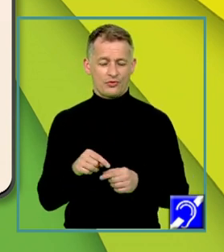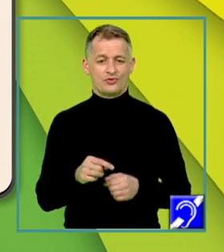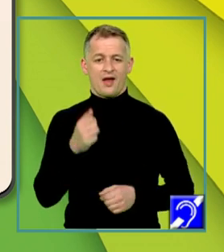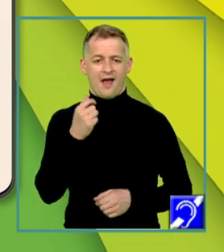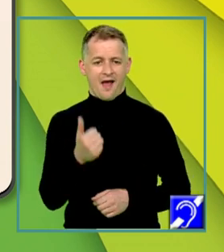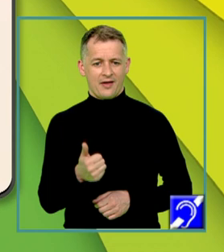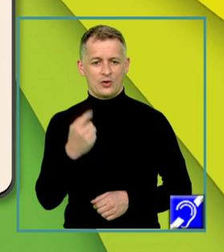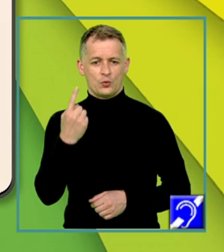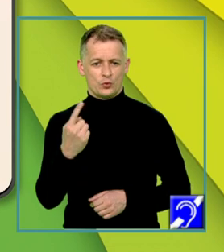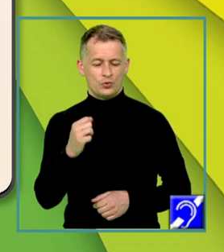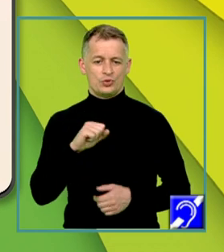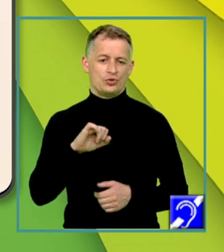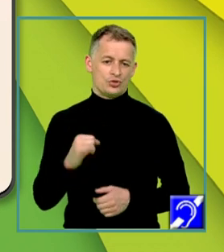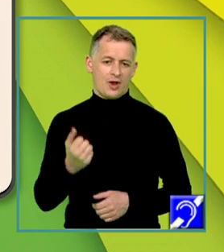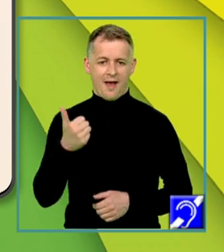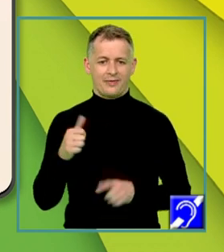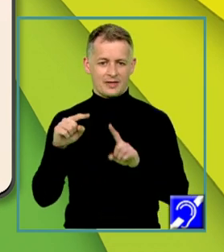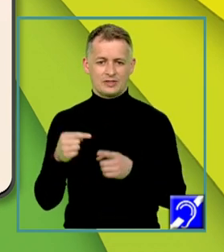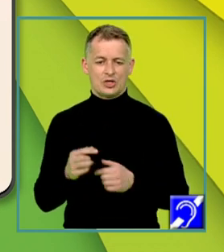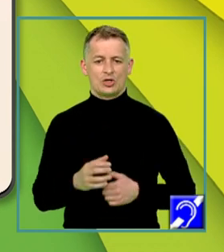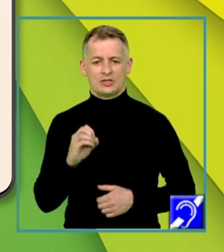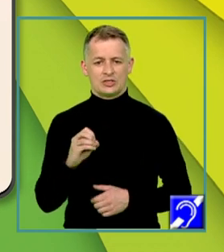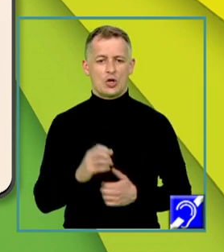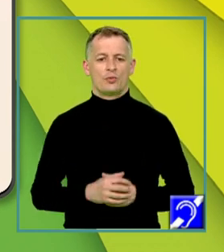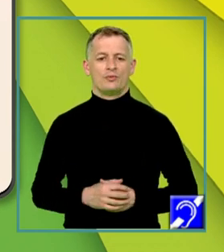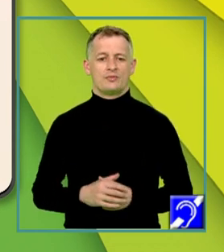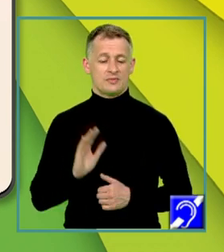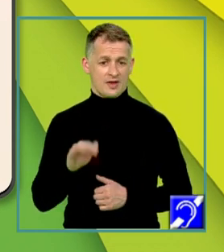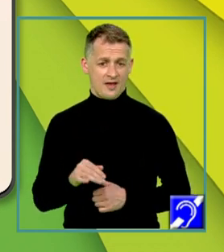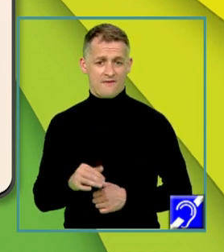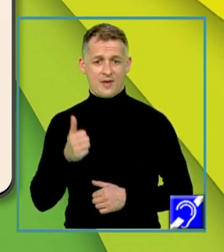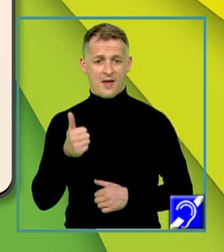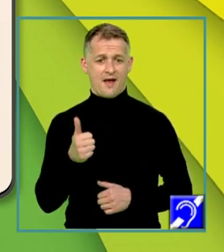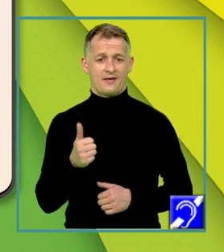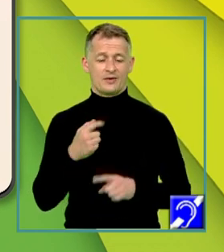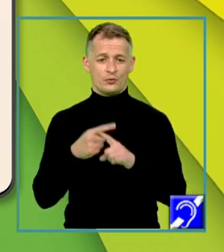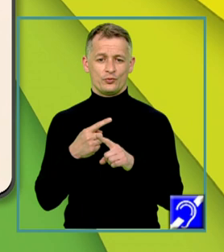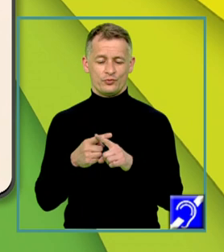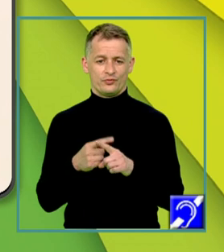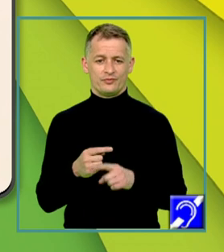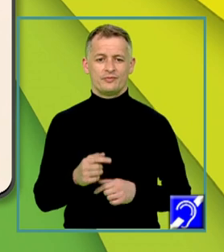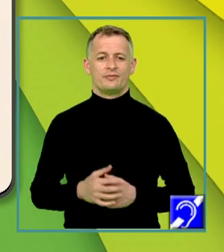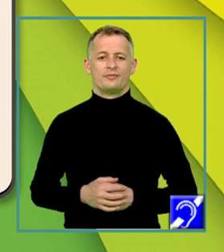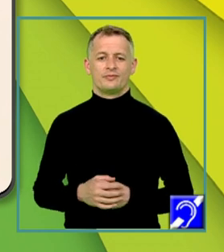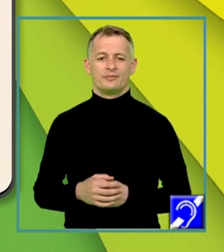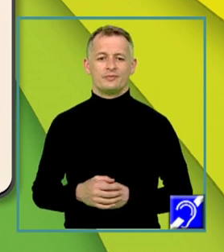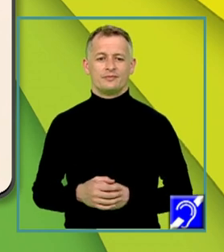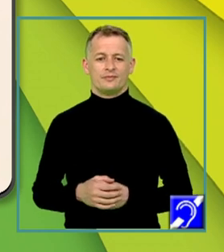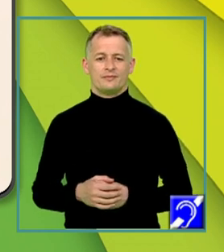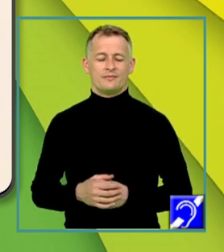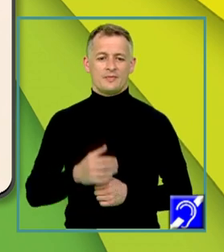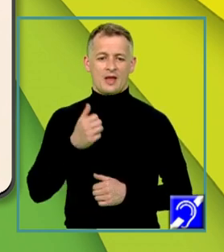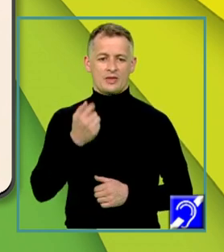respectiv A de 0. Avem A înmulțit cu A înmulțit 1 minus